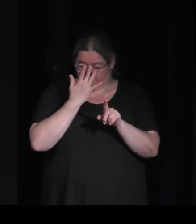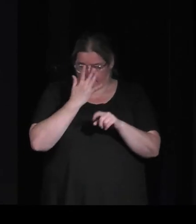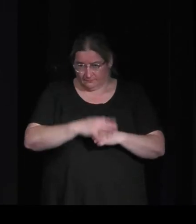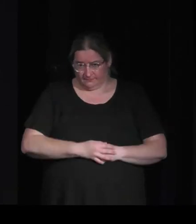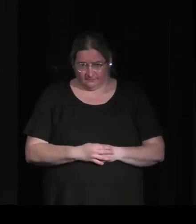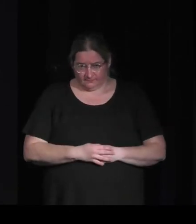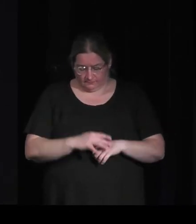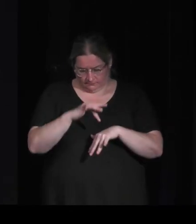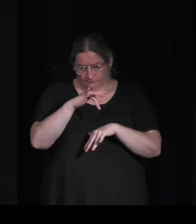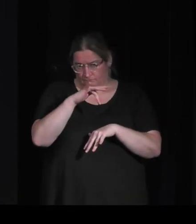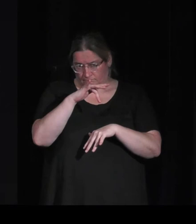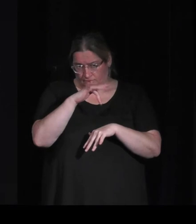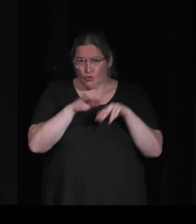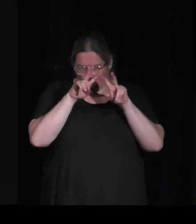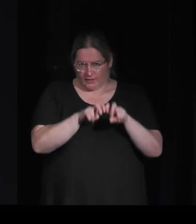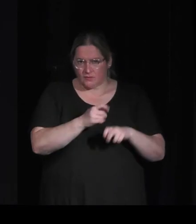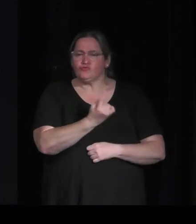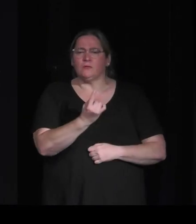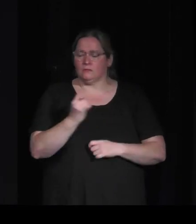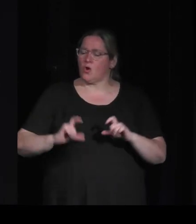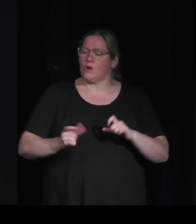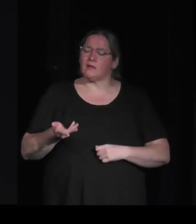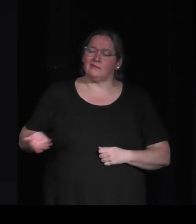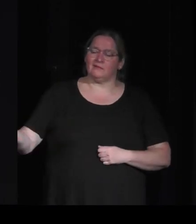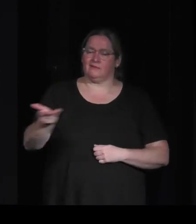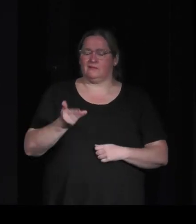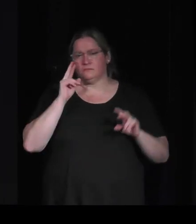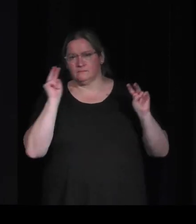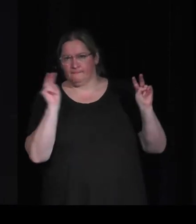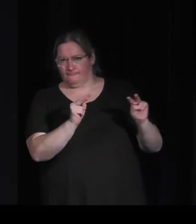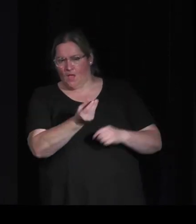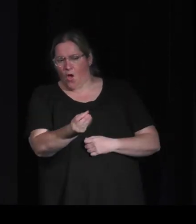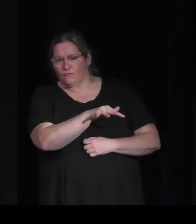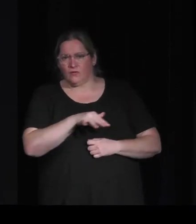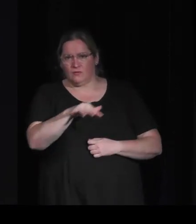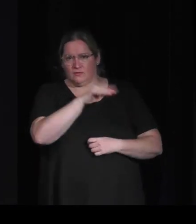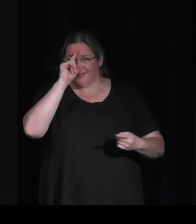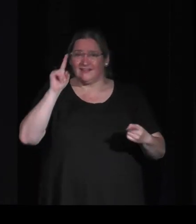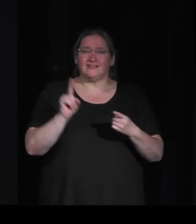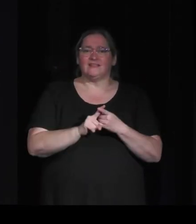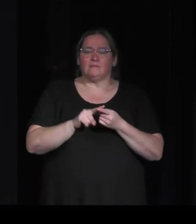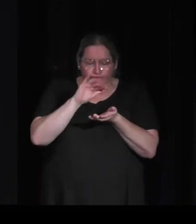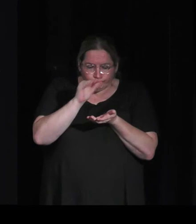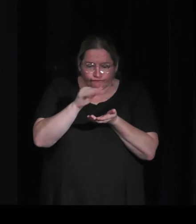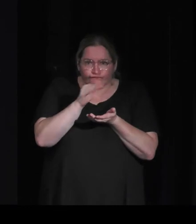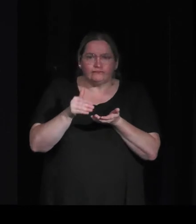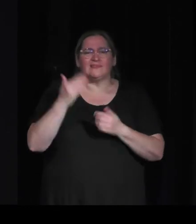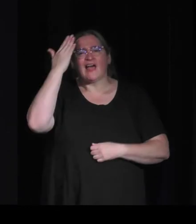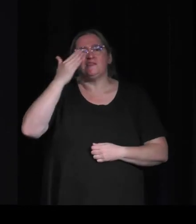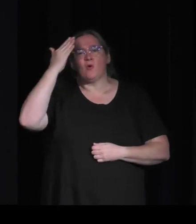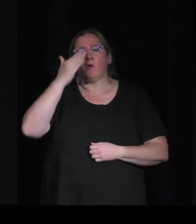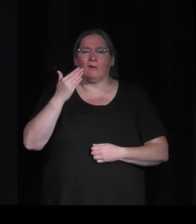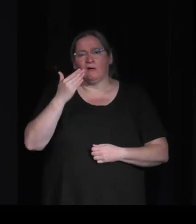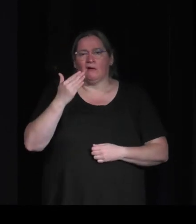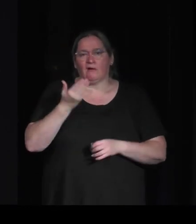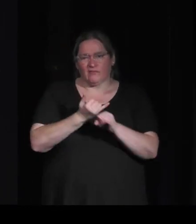avait fait une enquête avec des collègues auprès des enfants c'était sur les virtual pets et donc vous savez tous ces trucs